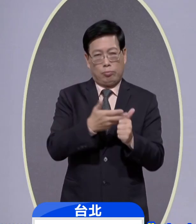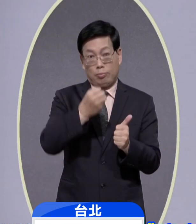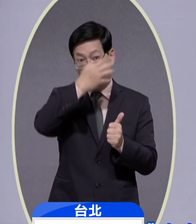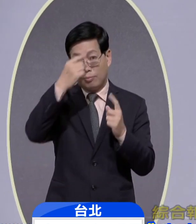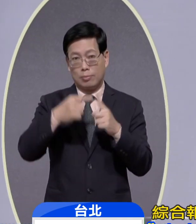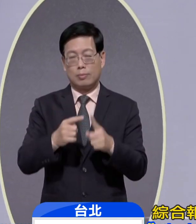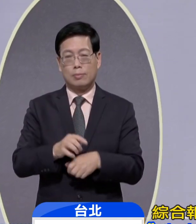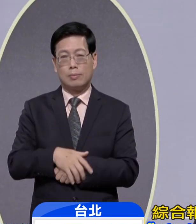下一代这个台北中部门